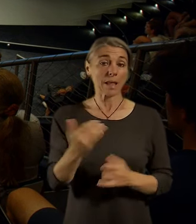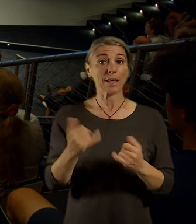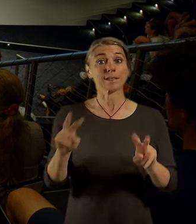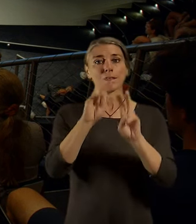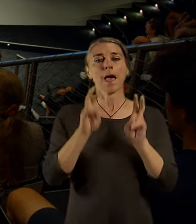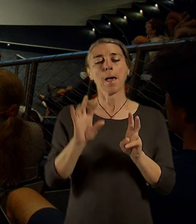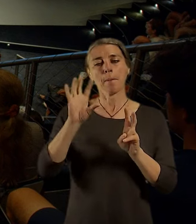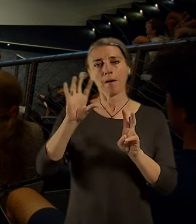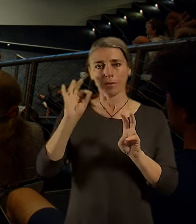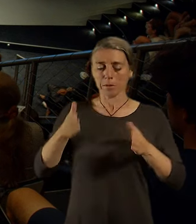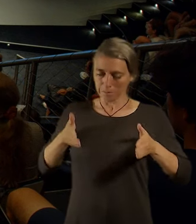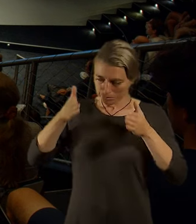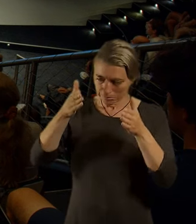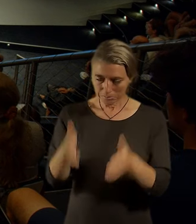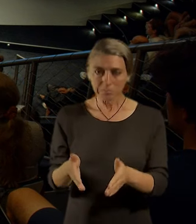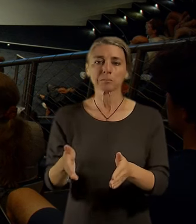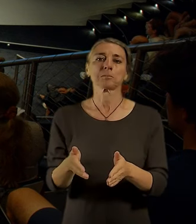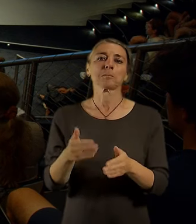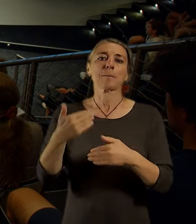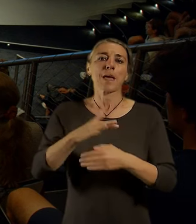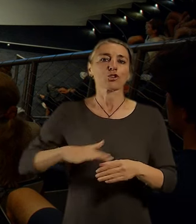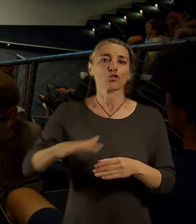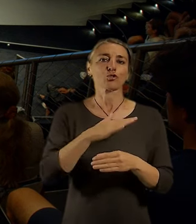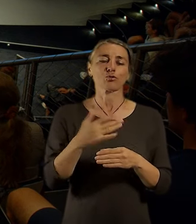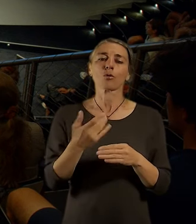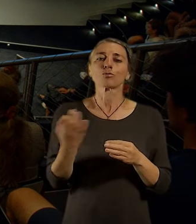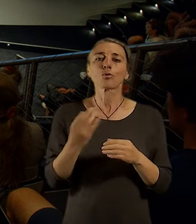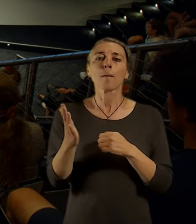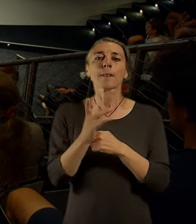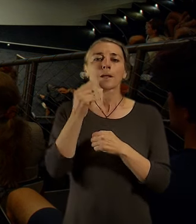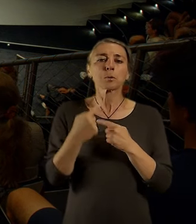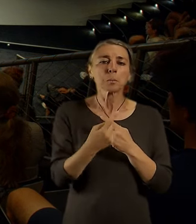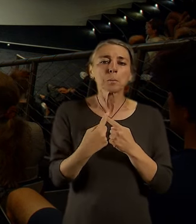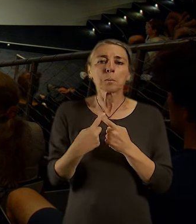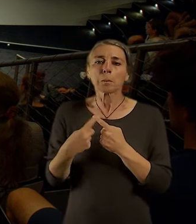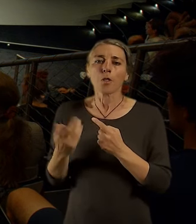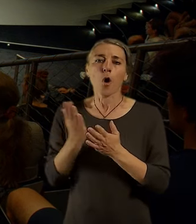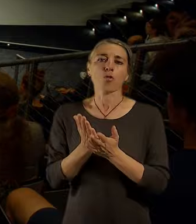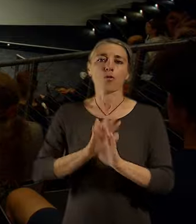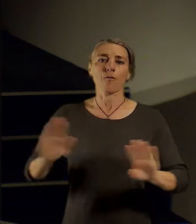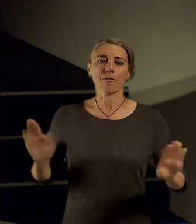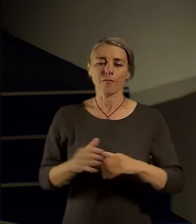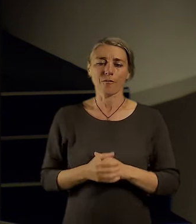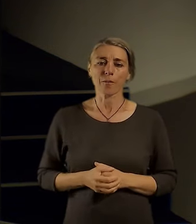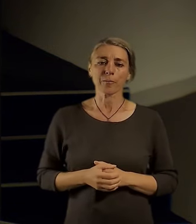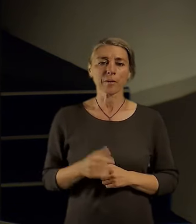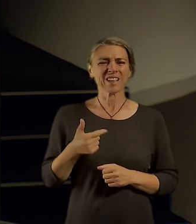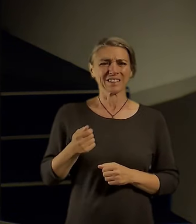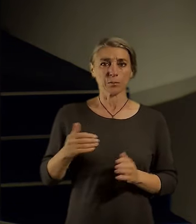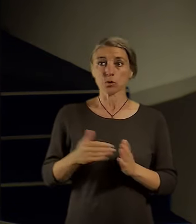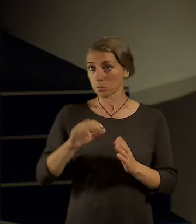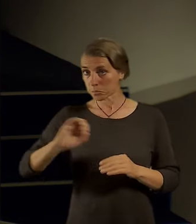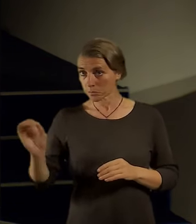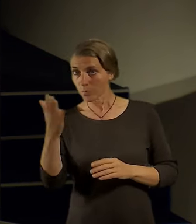toho, jak to kdo vnímá. Tak, já budu potřebovat tohle asi. Jestli to funguje. Funguje. Výborně.